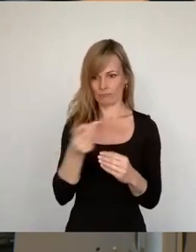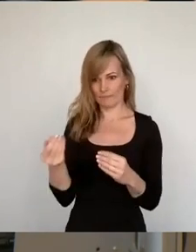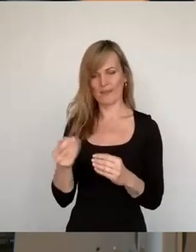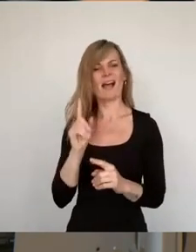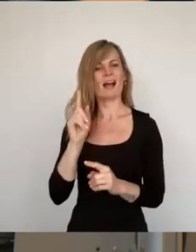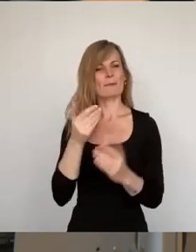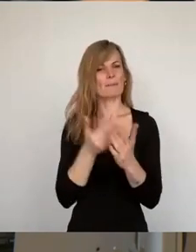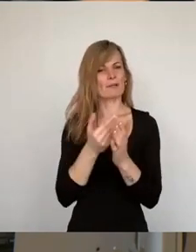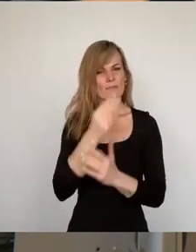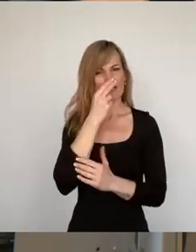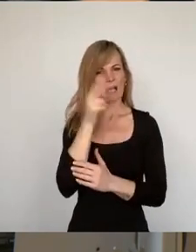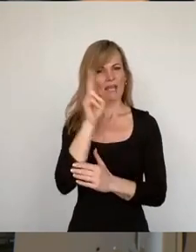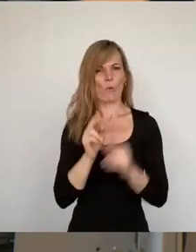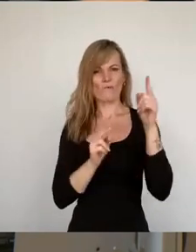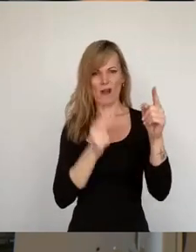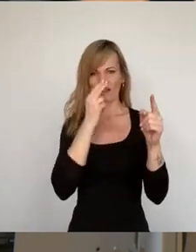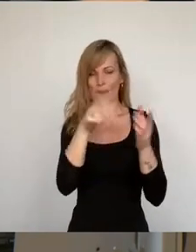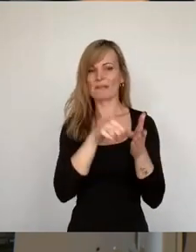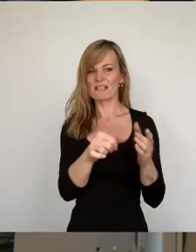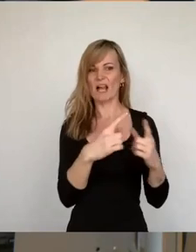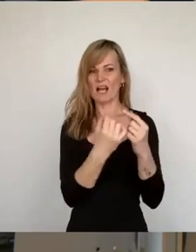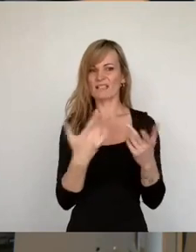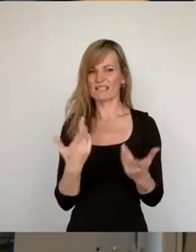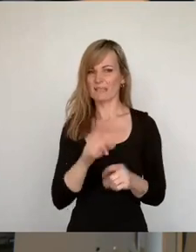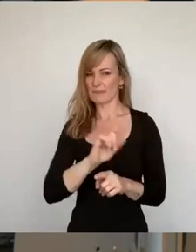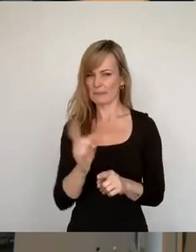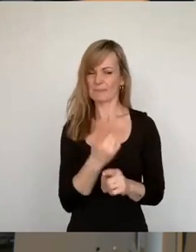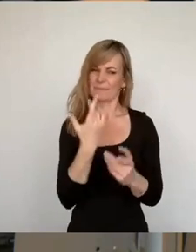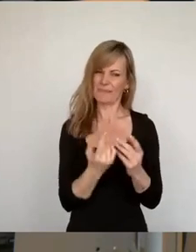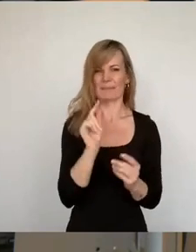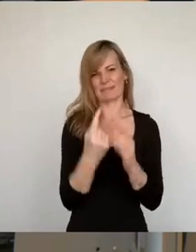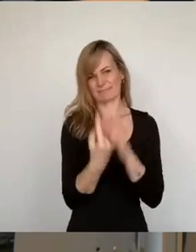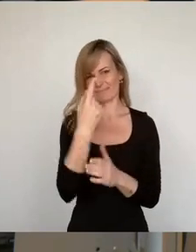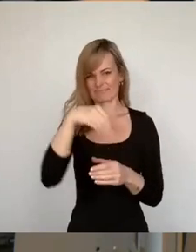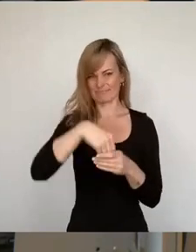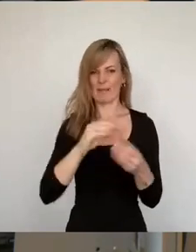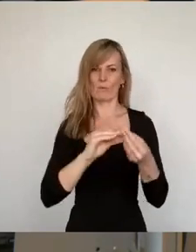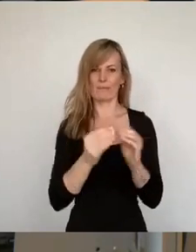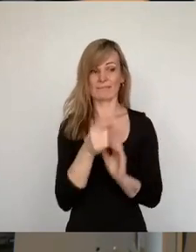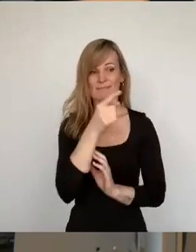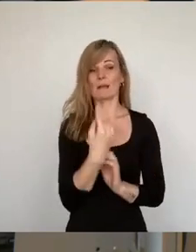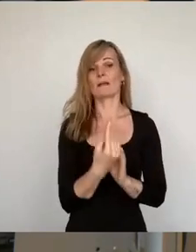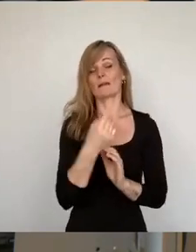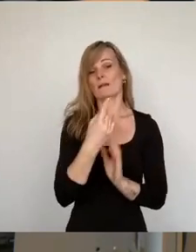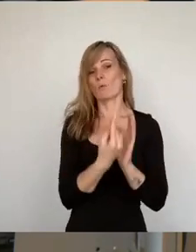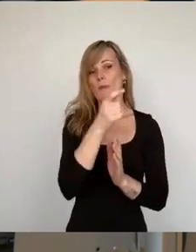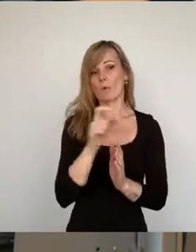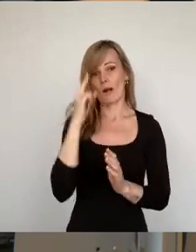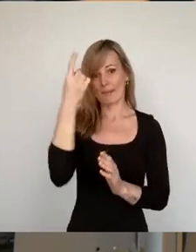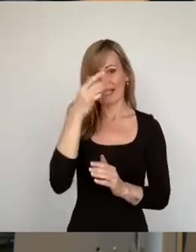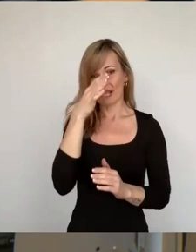Bezahlkarte ist nicht immer Gleichbezahlkarte. Der grüne Oberbürgermeister von Hannover hat dort eine Bezahlkarte eingeführt,